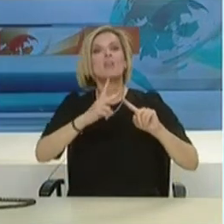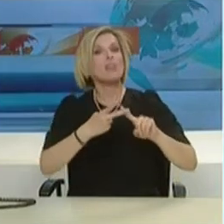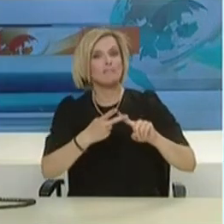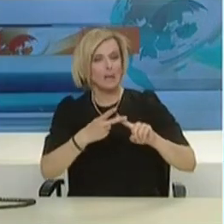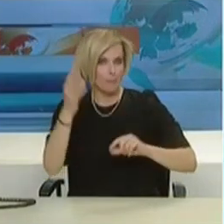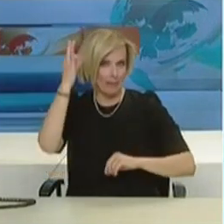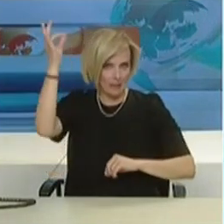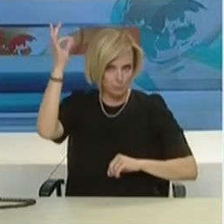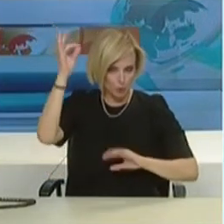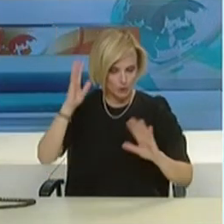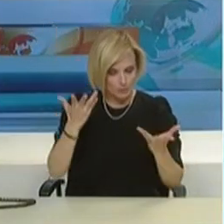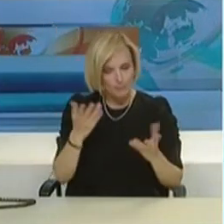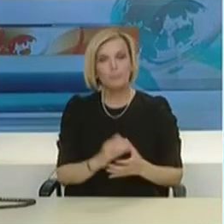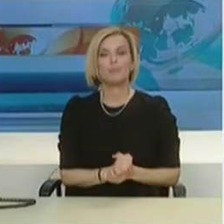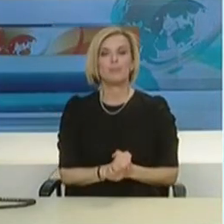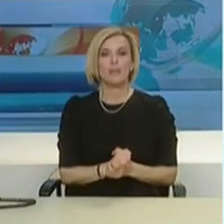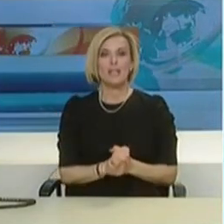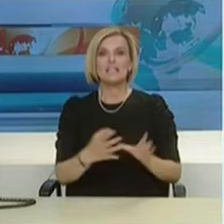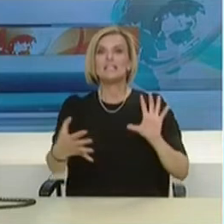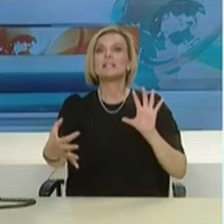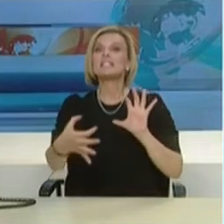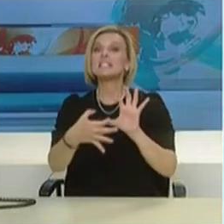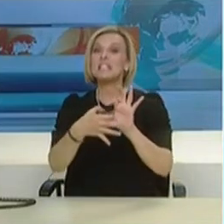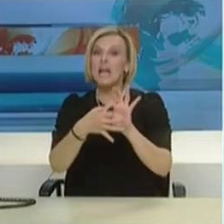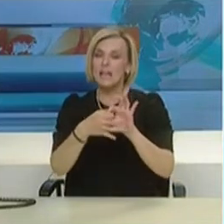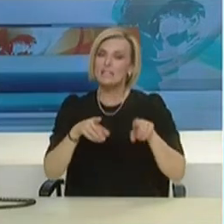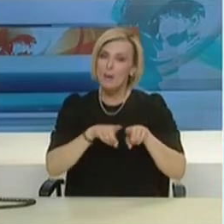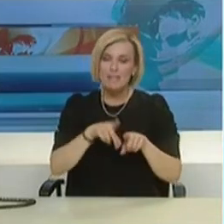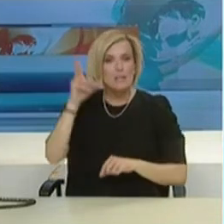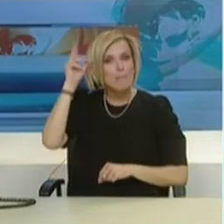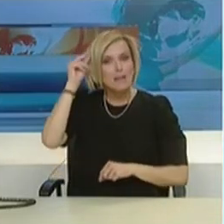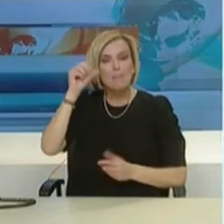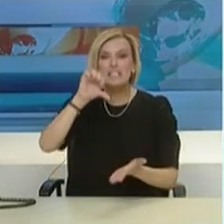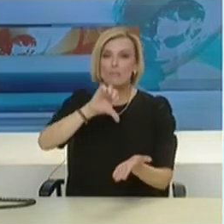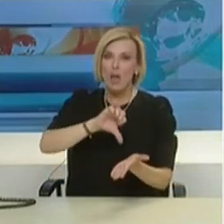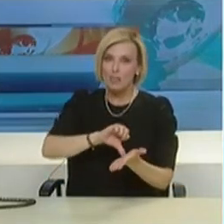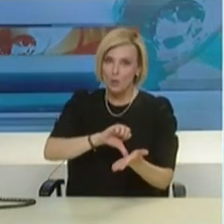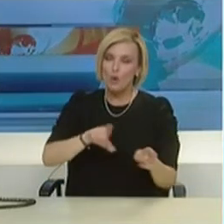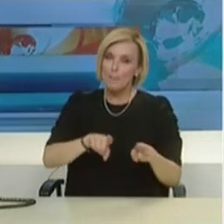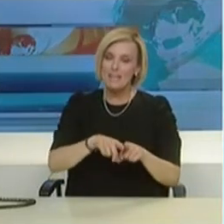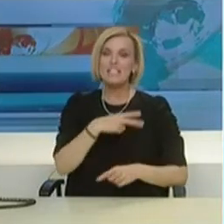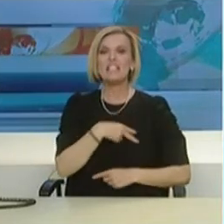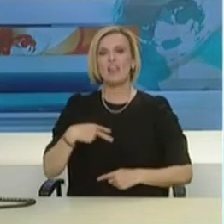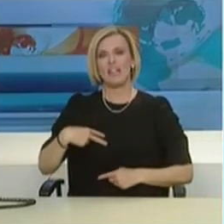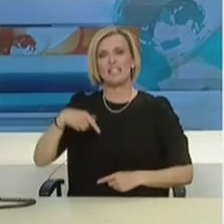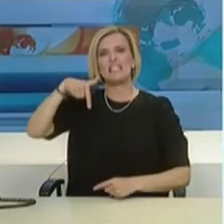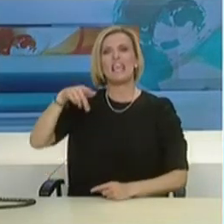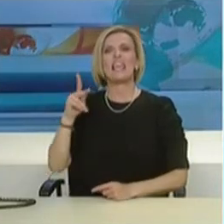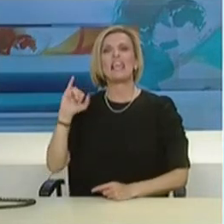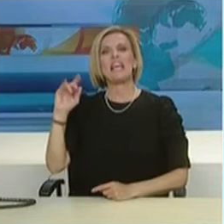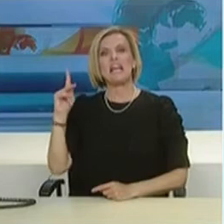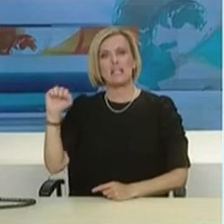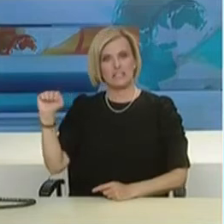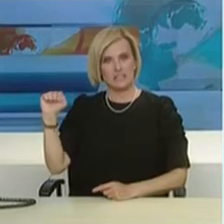είναι σε συνεργασία με το Παναμιστήμιο Αθηνών και τον καθηγητή κύριο Γκίκα Μαγιουργίνη. Θα αφορά